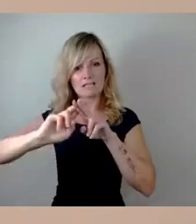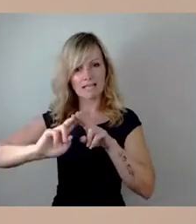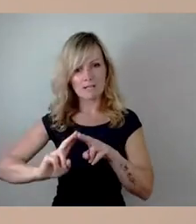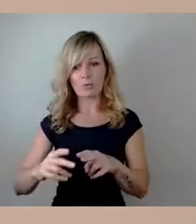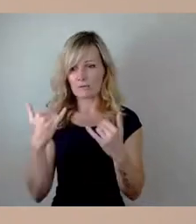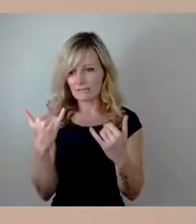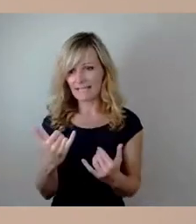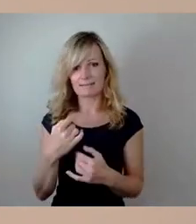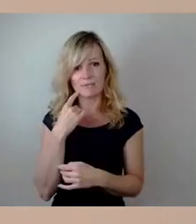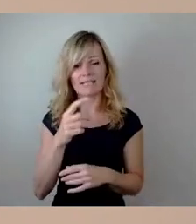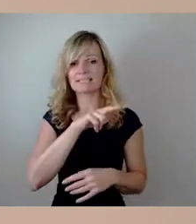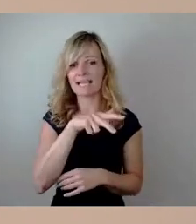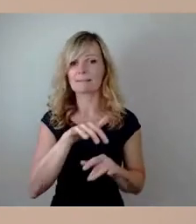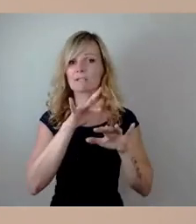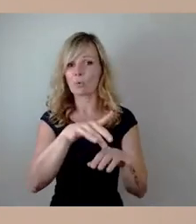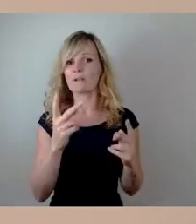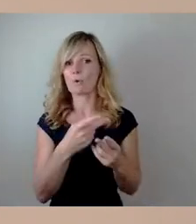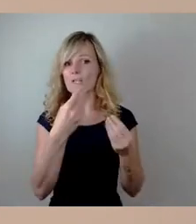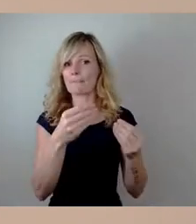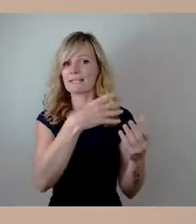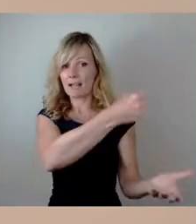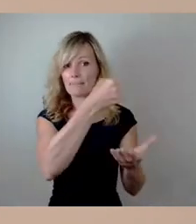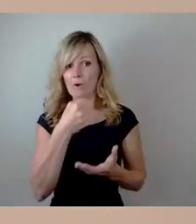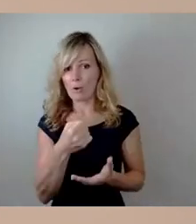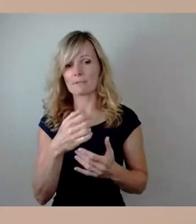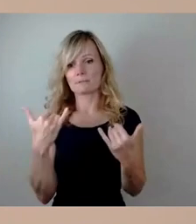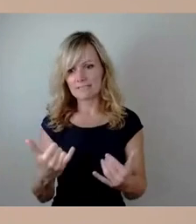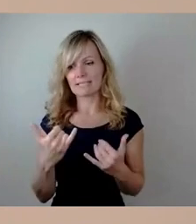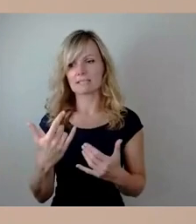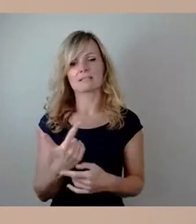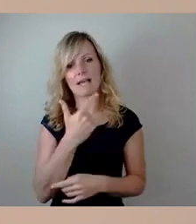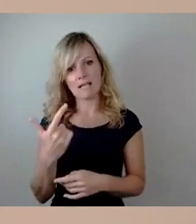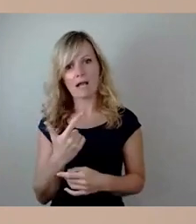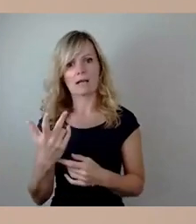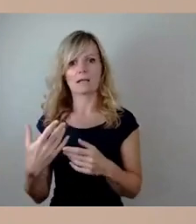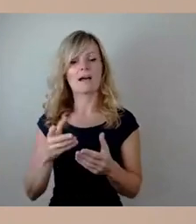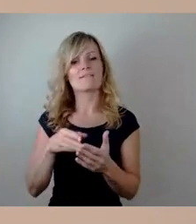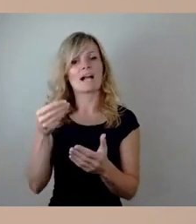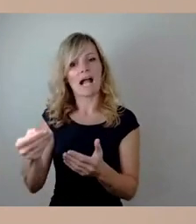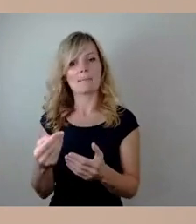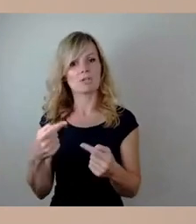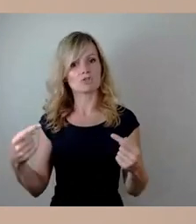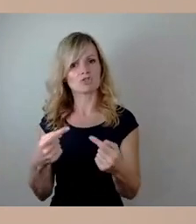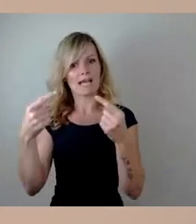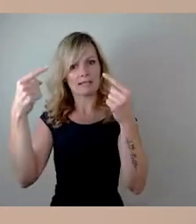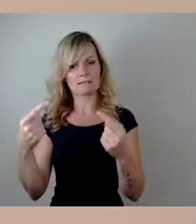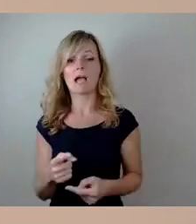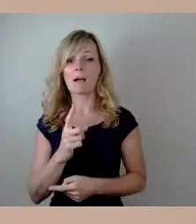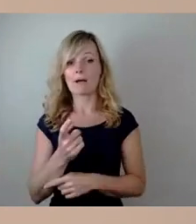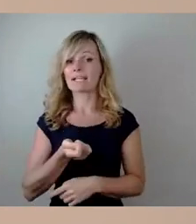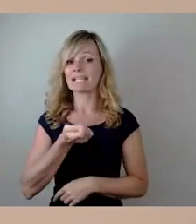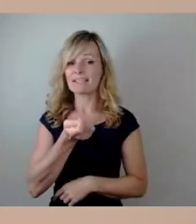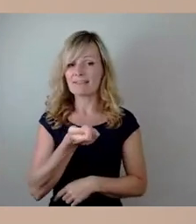bekommen, haben jetzt seit zwei Jahren im Vergaberechtsstreit, uns aufhält. Aber die Investitionen waren erste